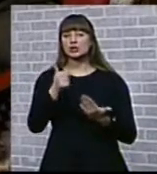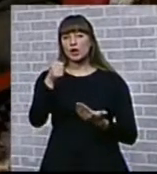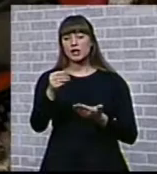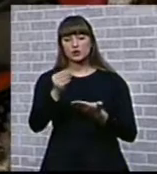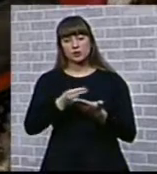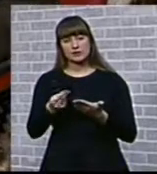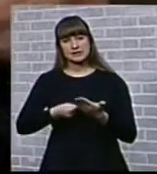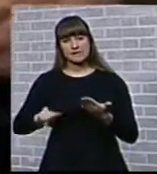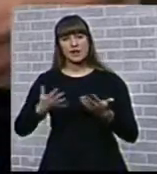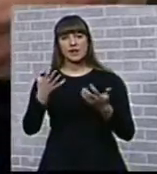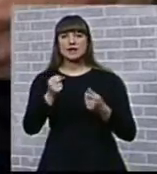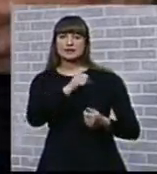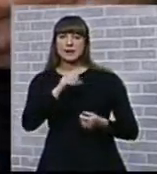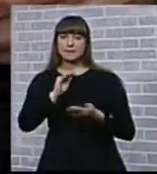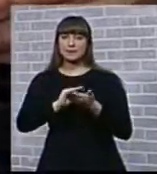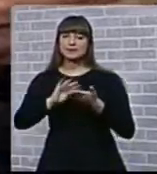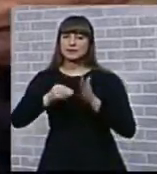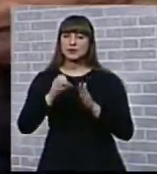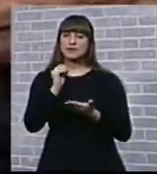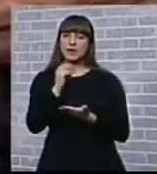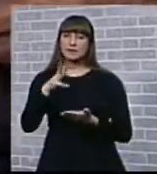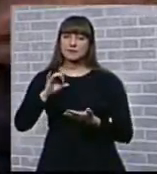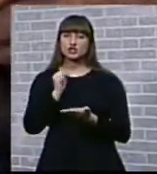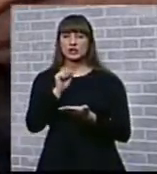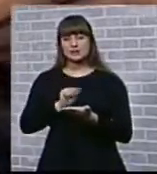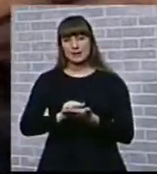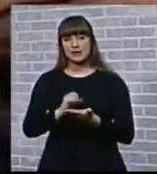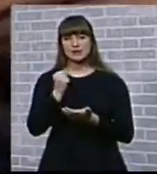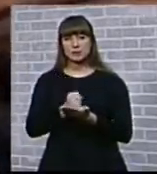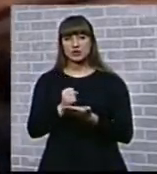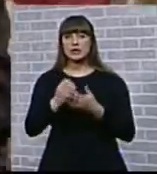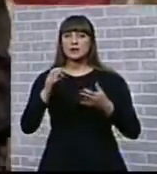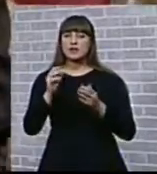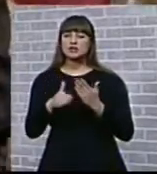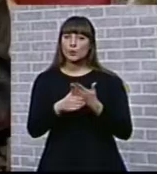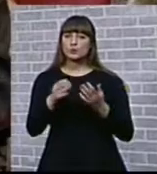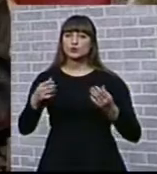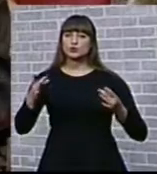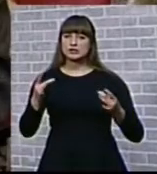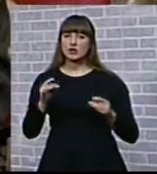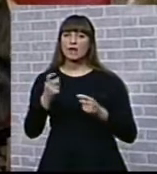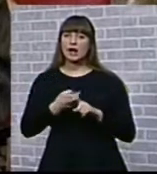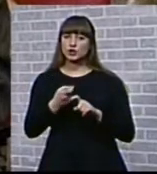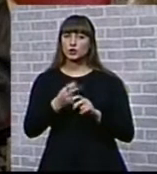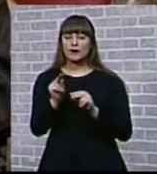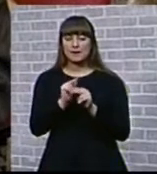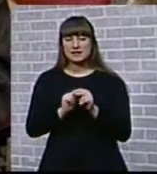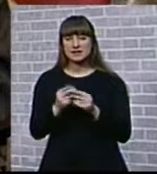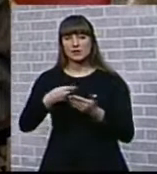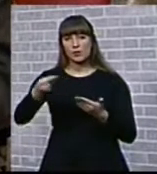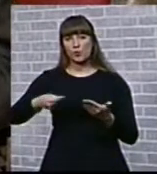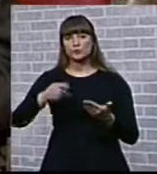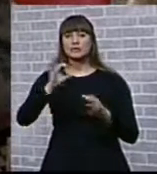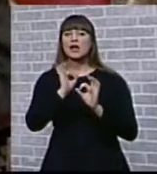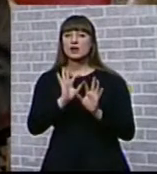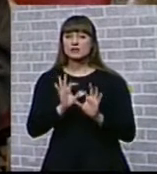писал справки, а Миша занимался печатями. Ставил их с помощью сырого картофеля и подделывал подписи. Дело раскатывать